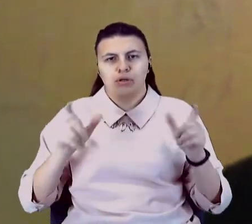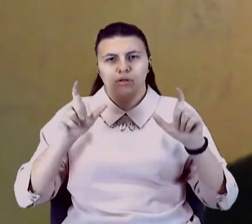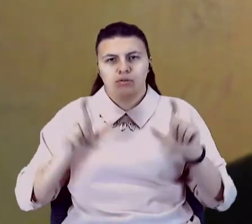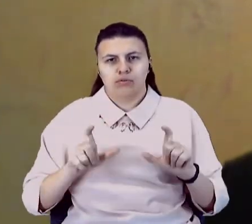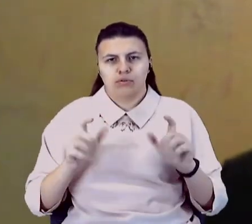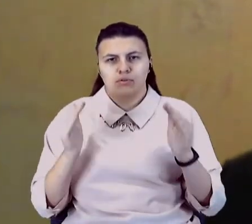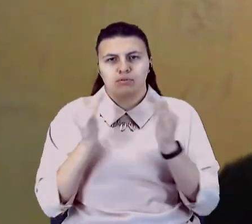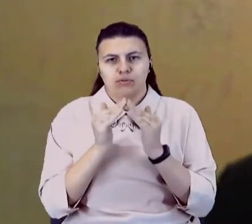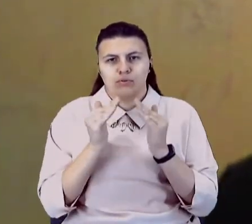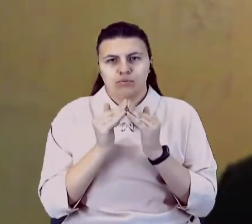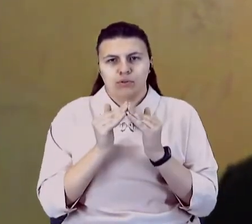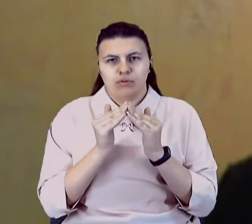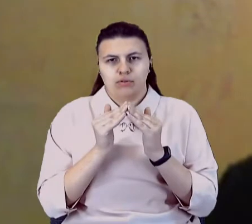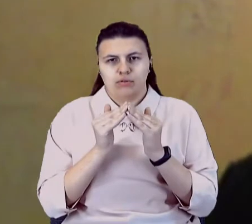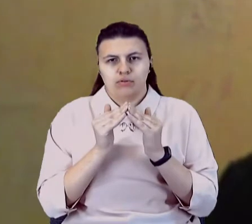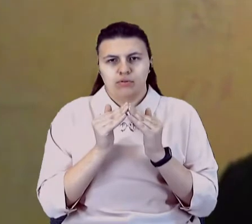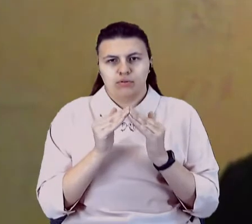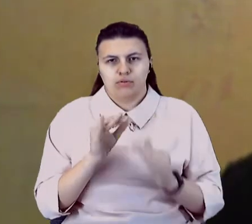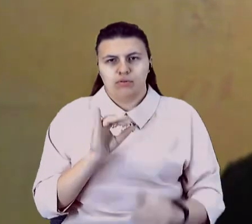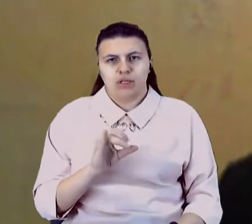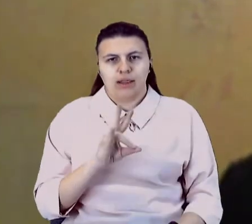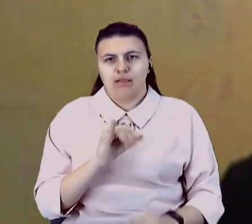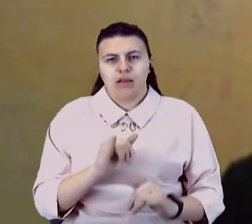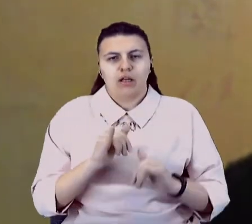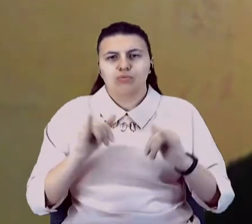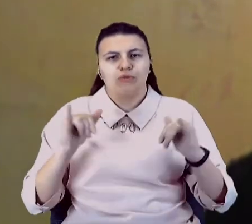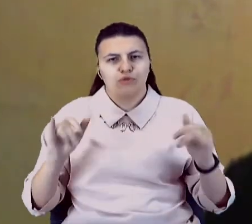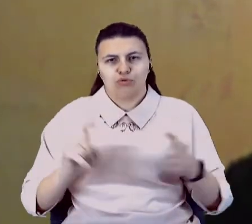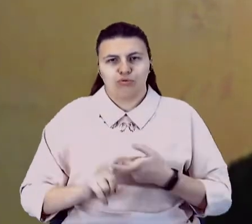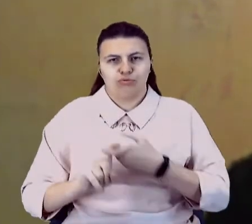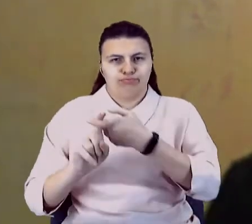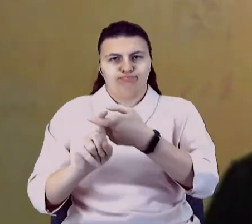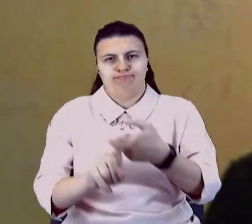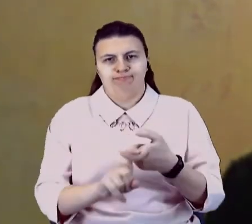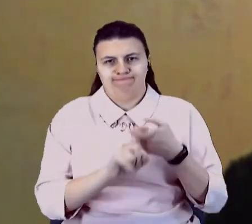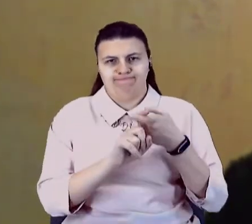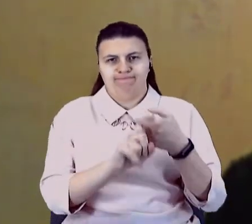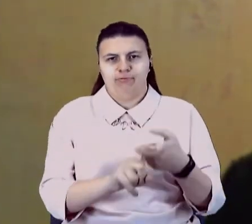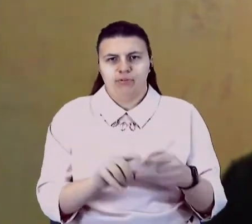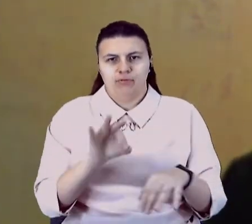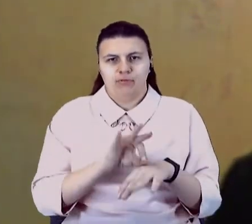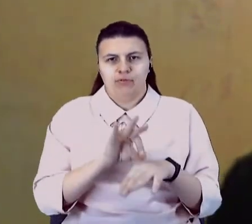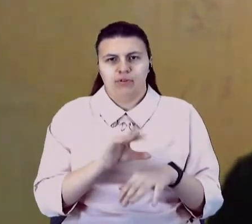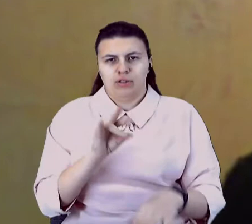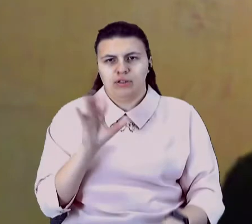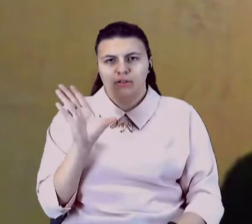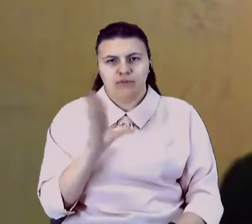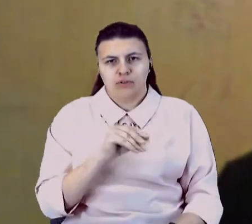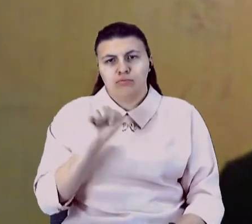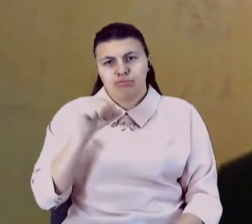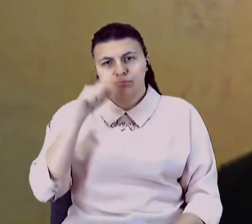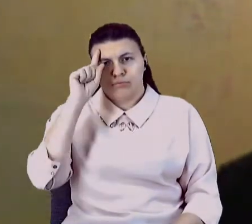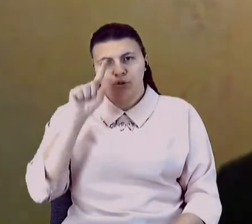і не розповсюджували хворобу. Ми не всі можемо знати, що в нас є